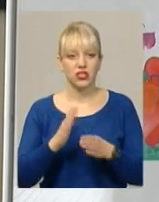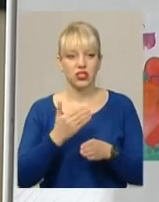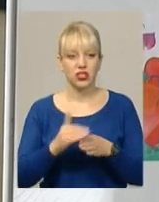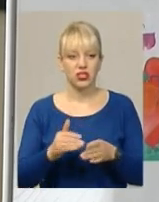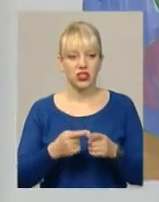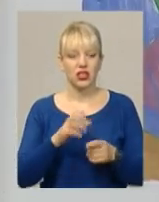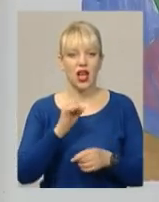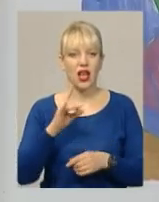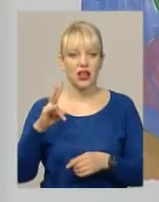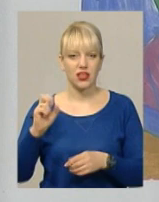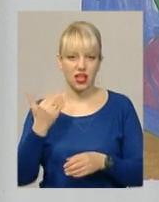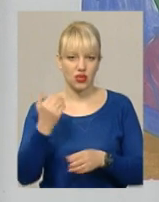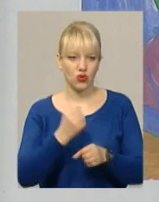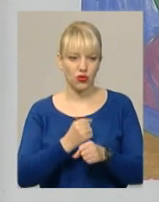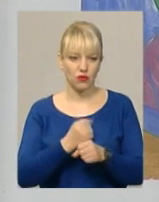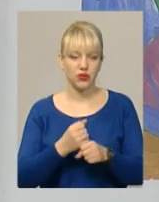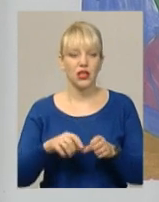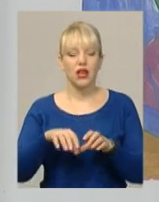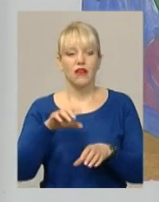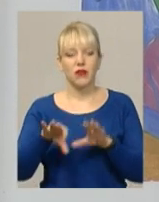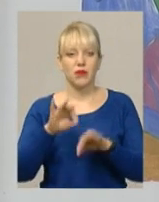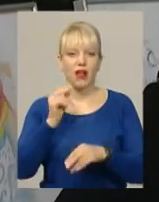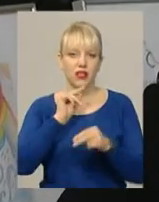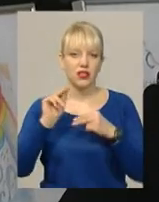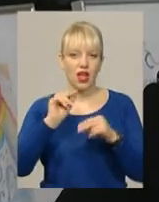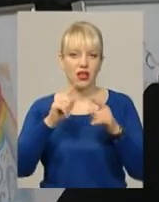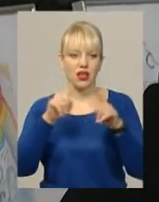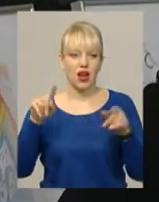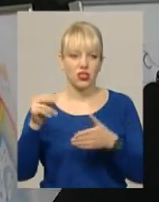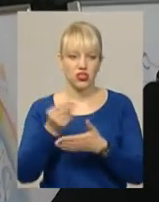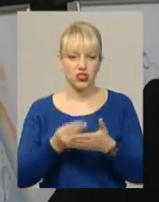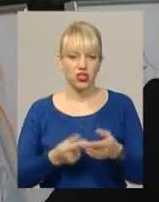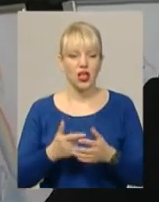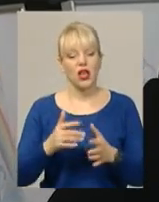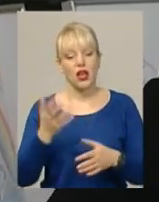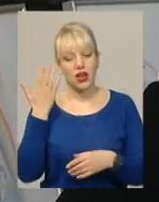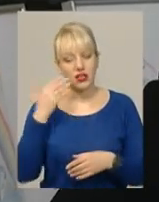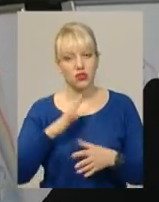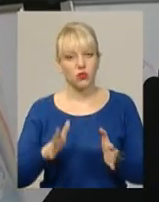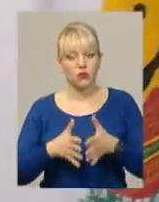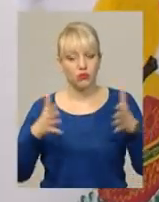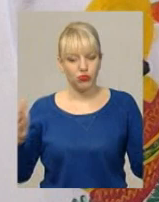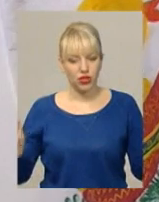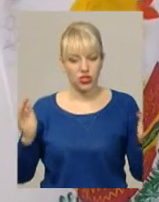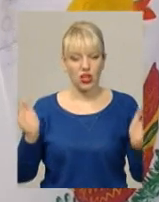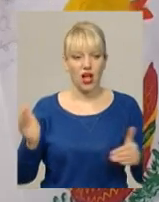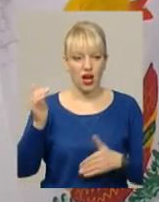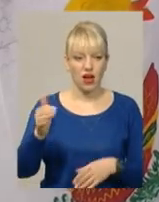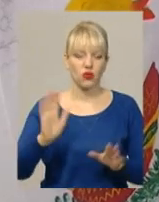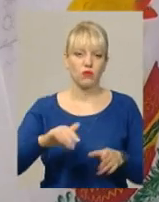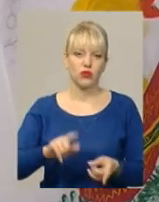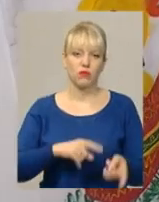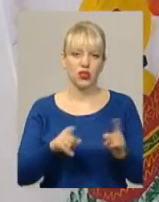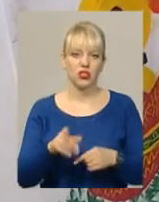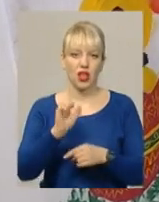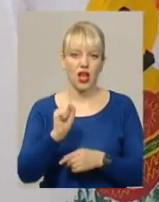арінчиних робіт. За словами мами, вибирала найкращі. Раніше Аріна малювала на більших аркушах, потім перейшла на формат А4. Зараз